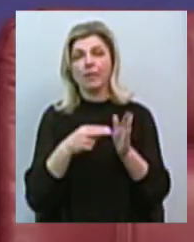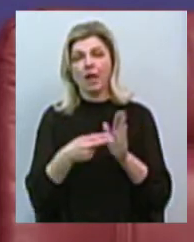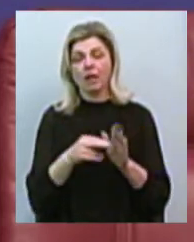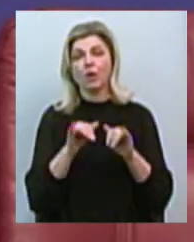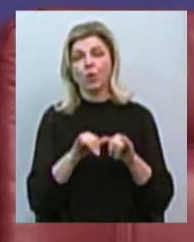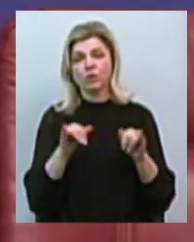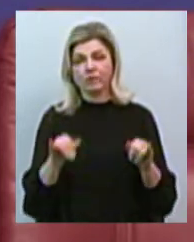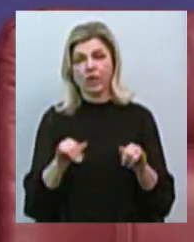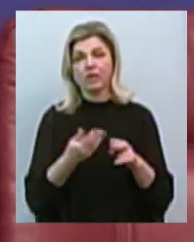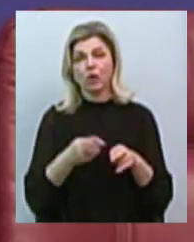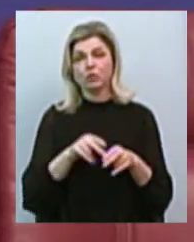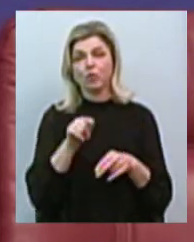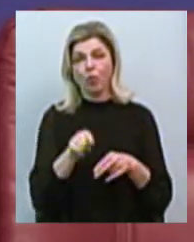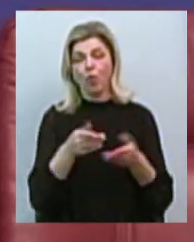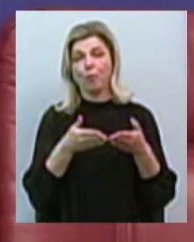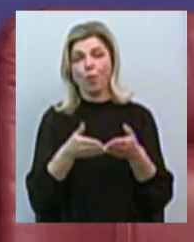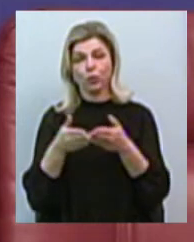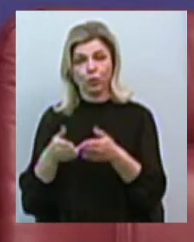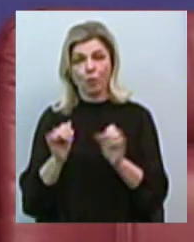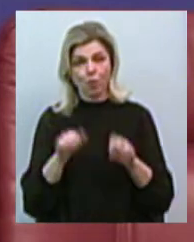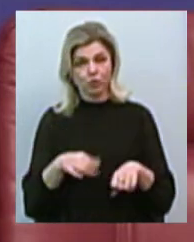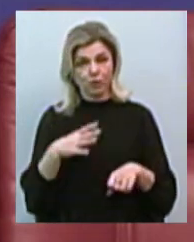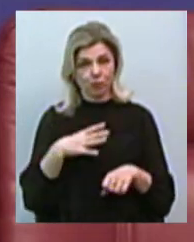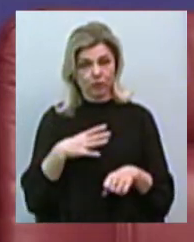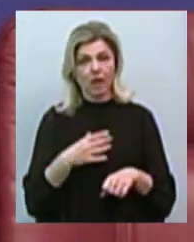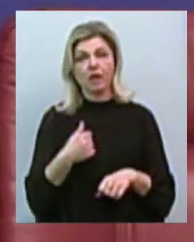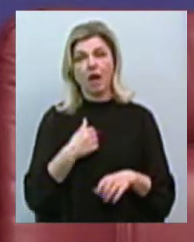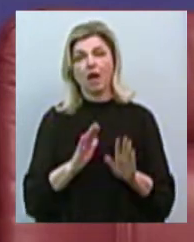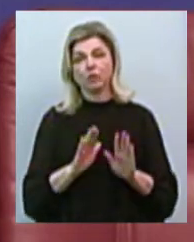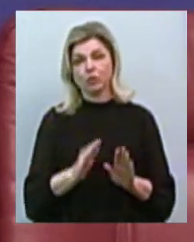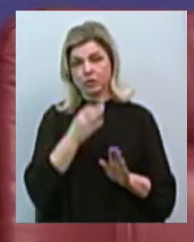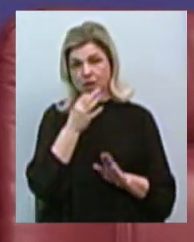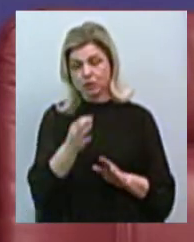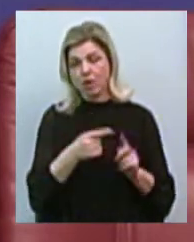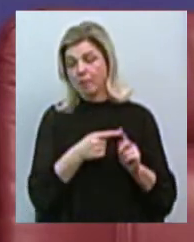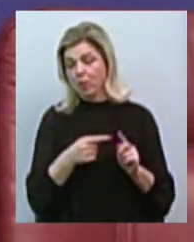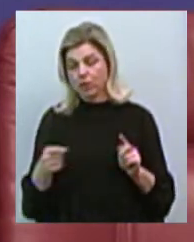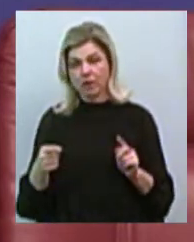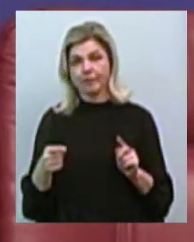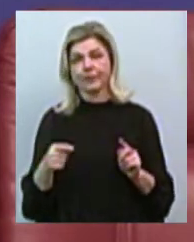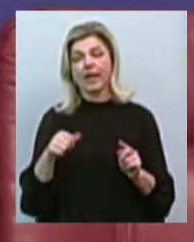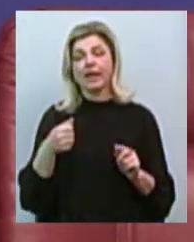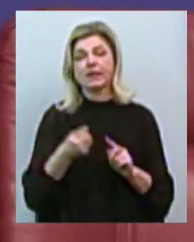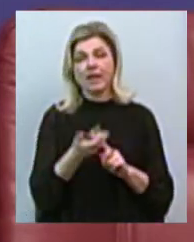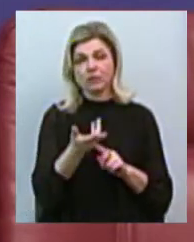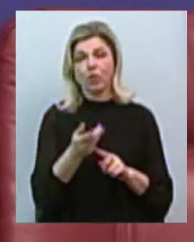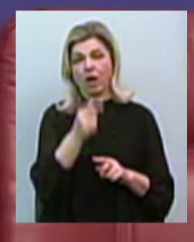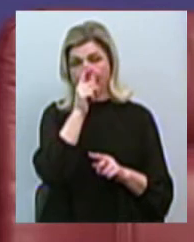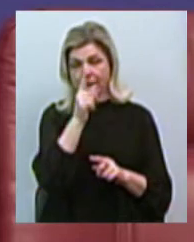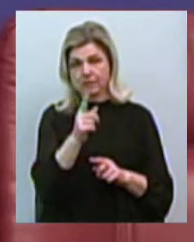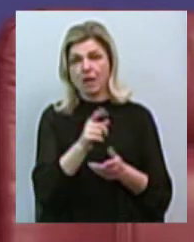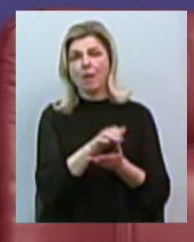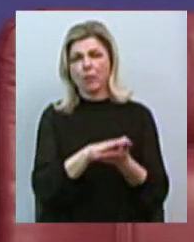цього порту може бути. Я лише скажу, що протягом наступних декількох місяців ще триватимуть